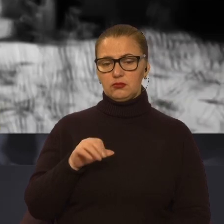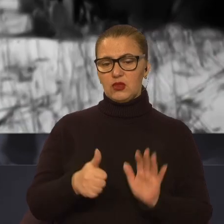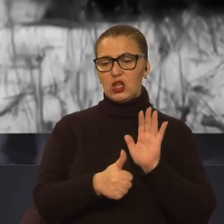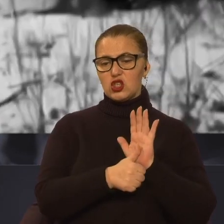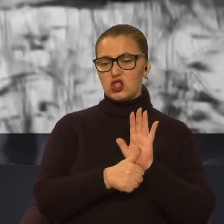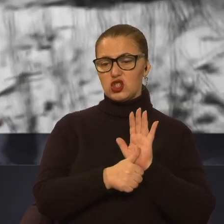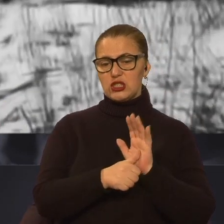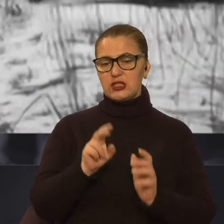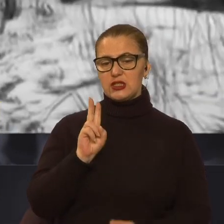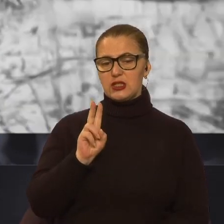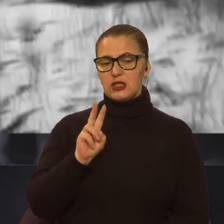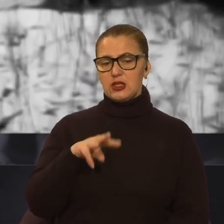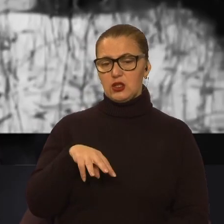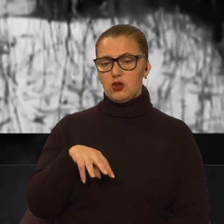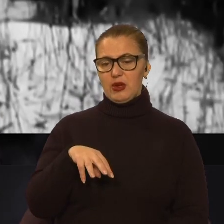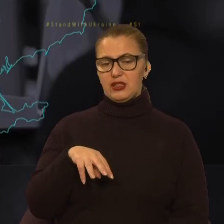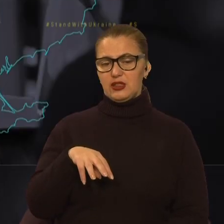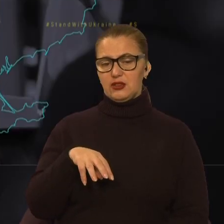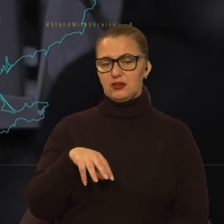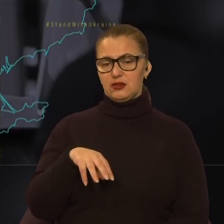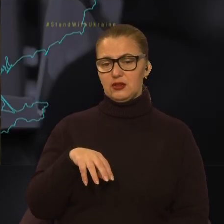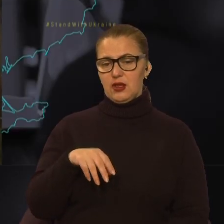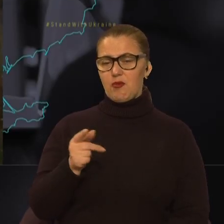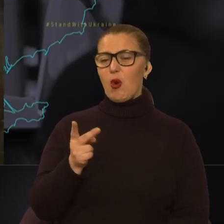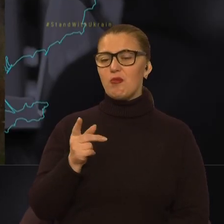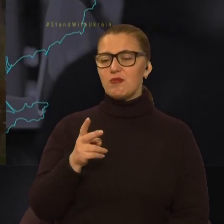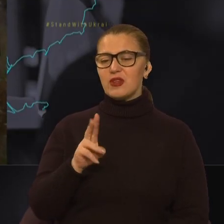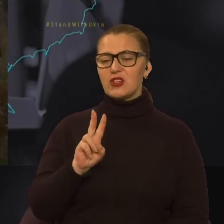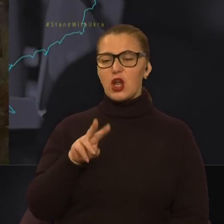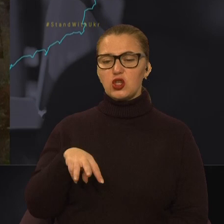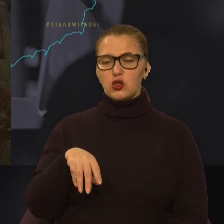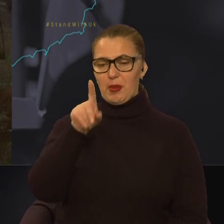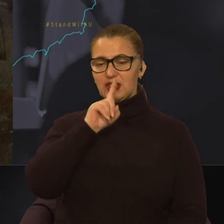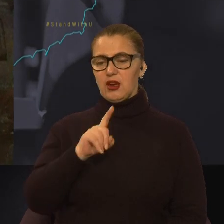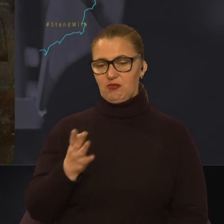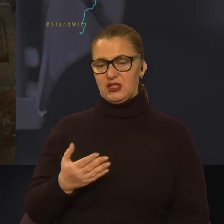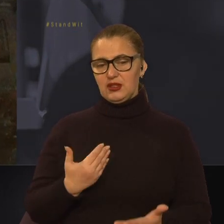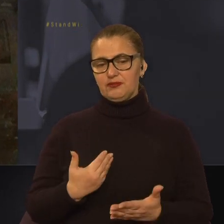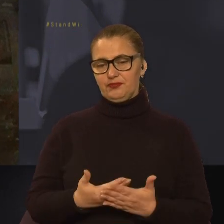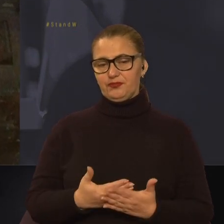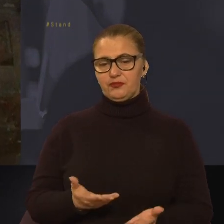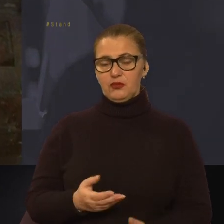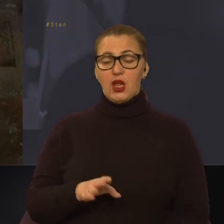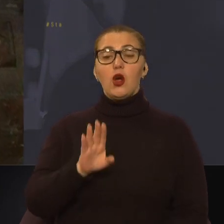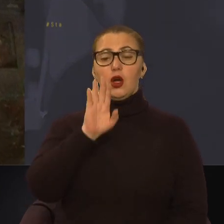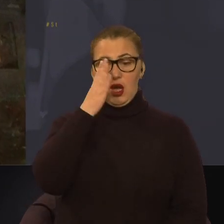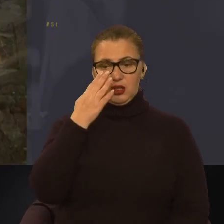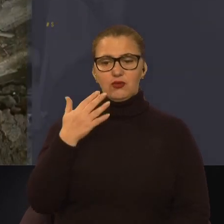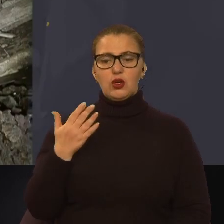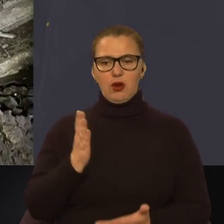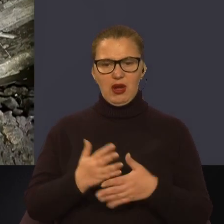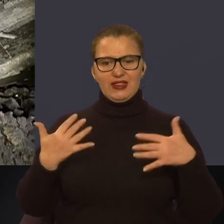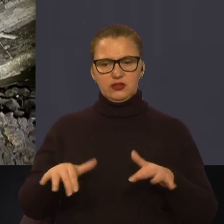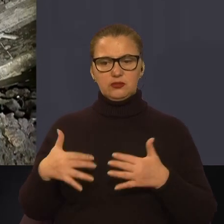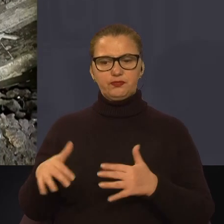кілометрів, за 4 місяці, по півтора кілометра в місяці, в принципі. А при цьому противник несе дуже величезність. Що